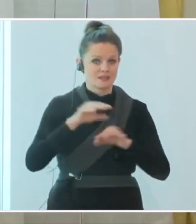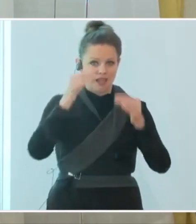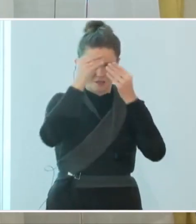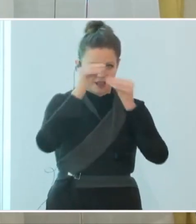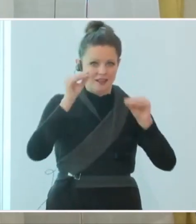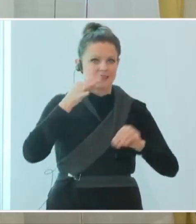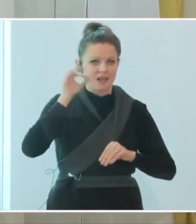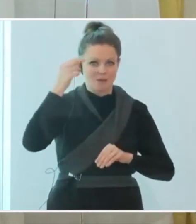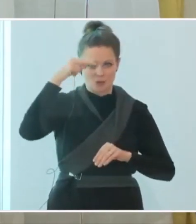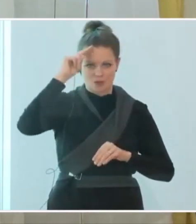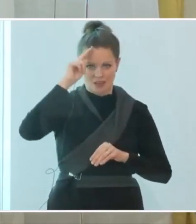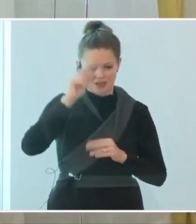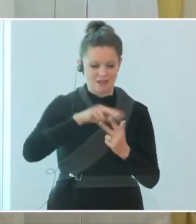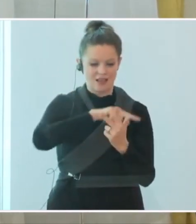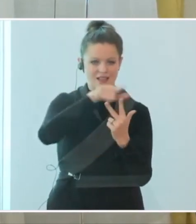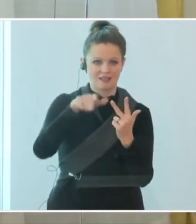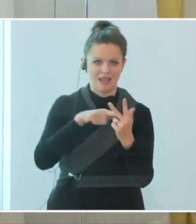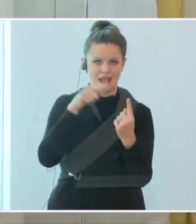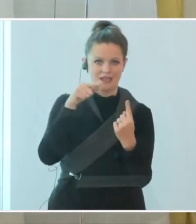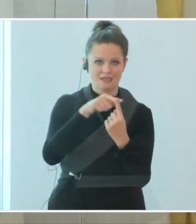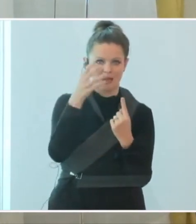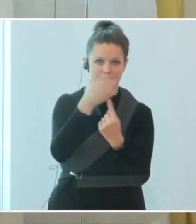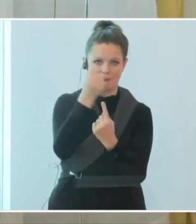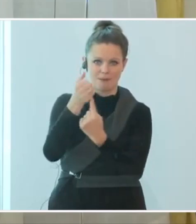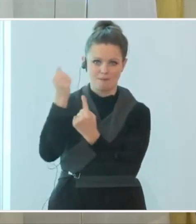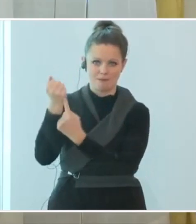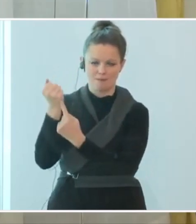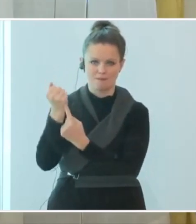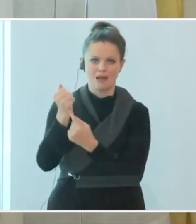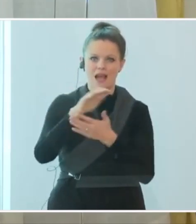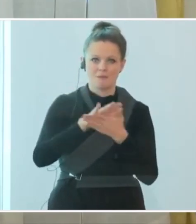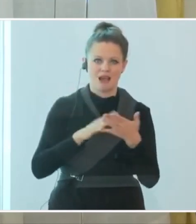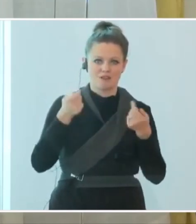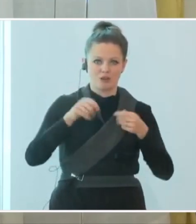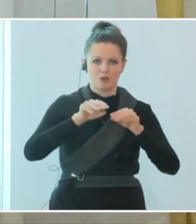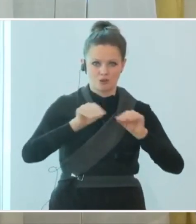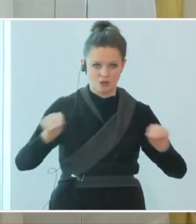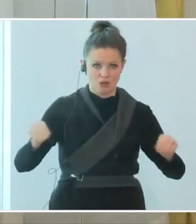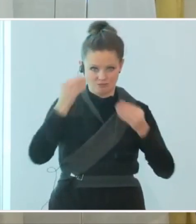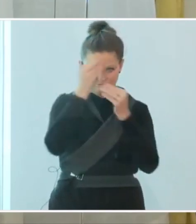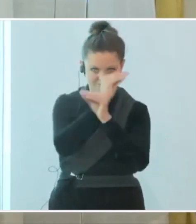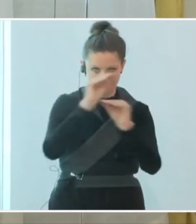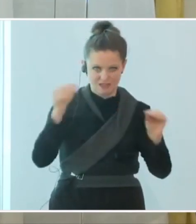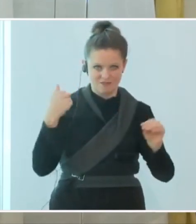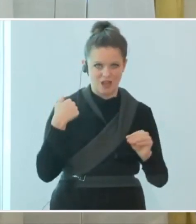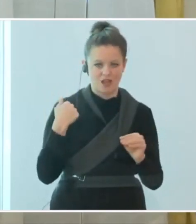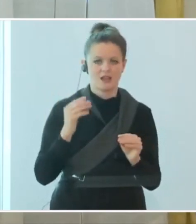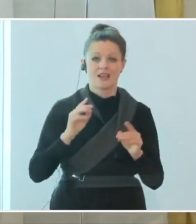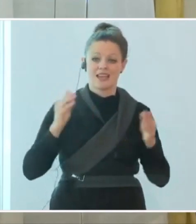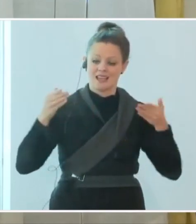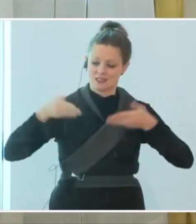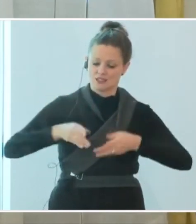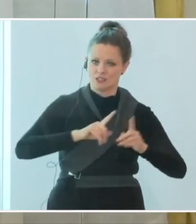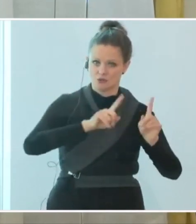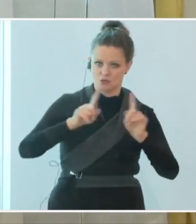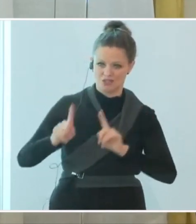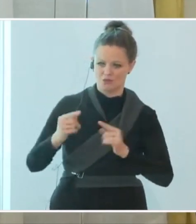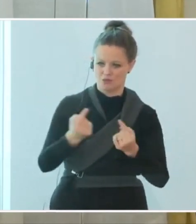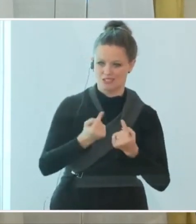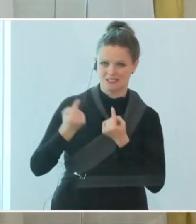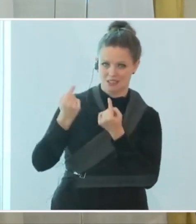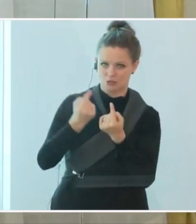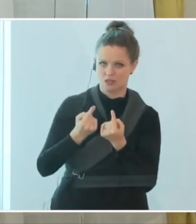heißt, diese drei Ziele, die wir am Beginn des Lockdowns formuliert haben, nämlich einerseits die intensivstationäre Situation